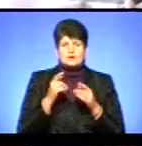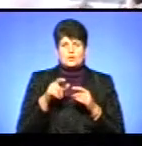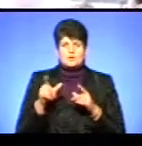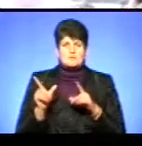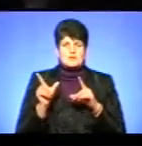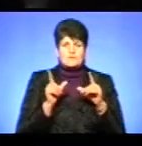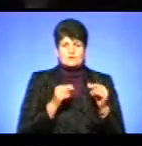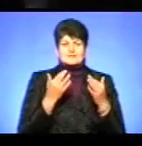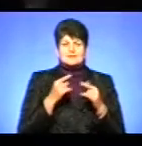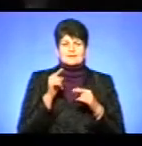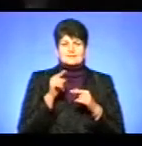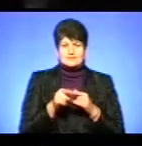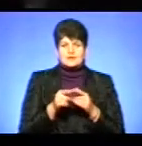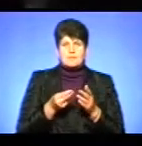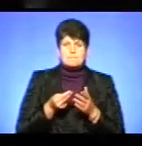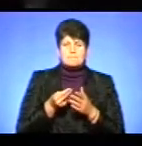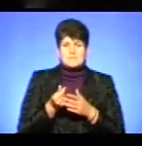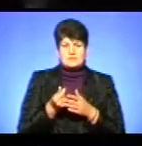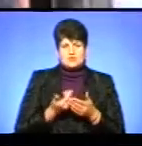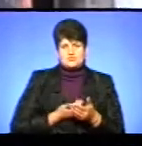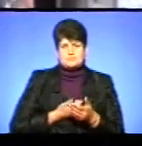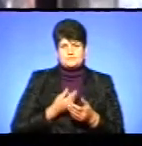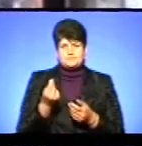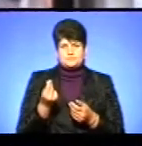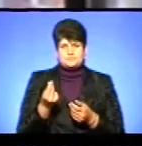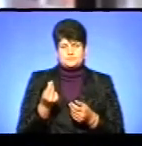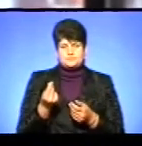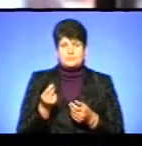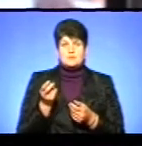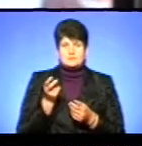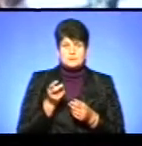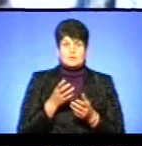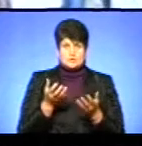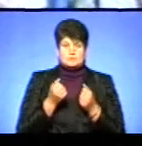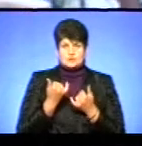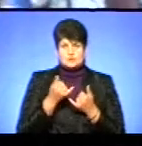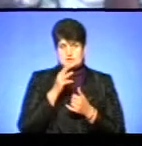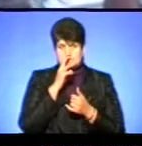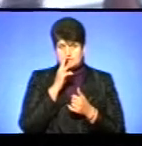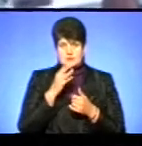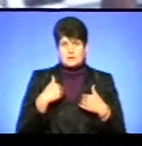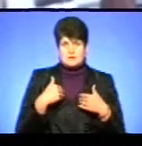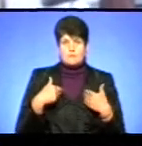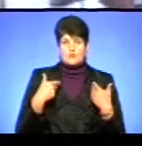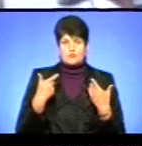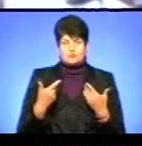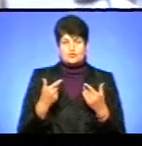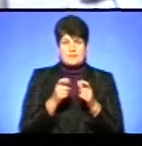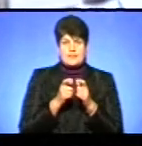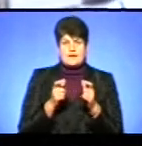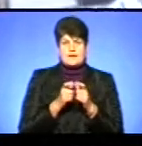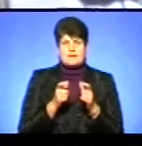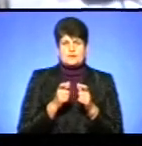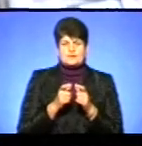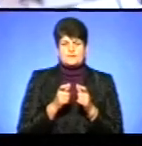тролейбус і скільки з них розраховуються готівкою. Так, прийшла сьогодні зарплата. Я пропоную, щоб електронні карточки,